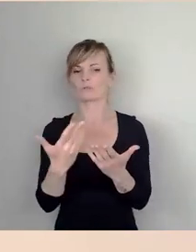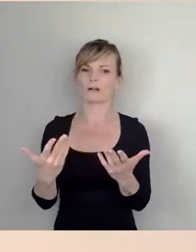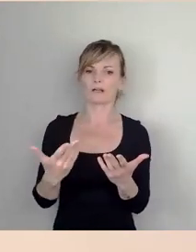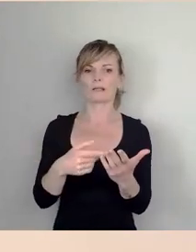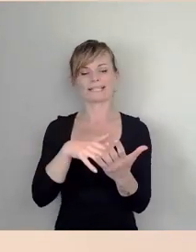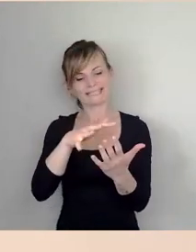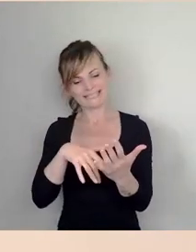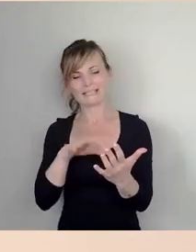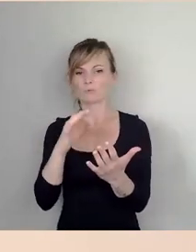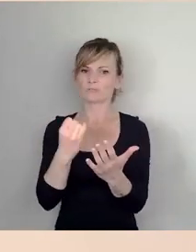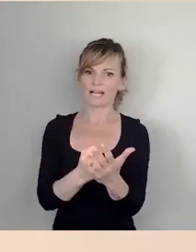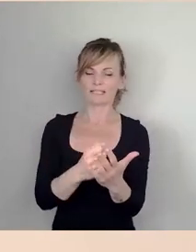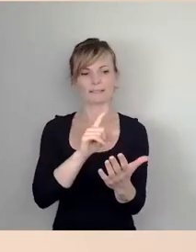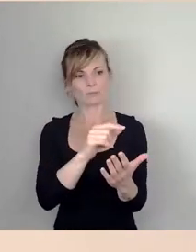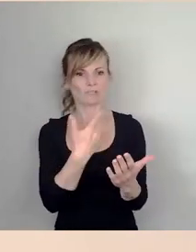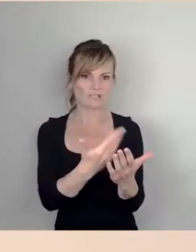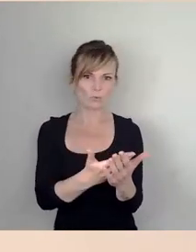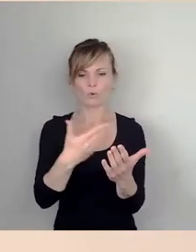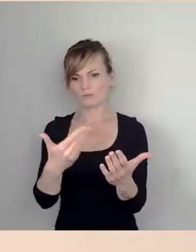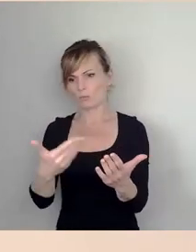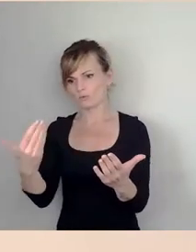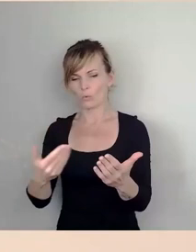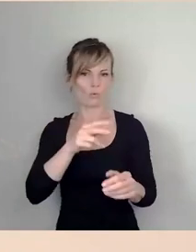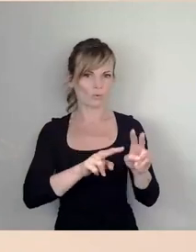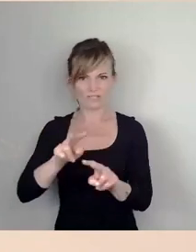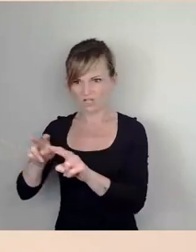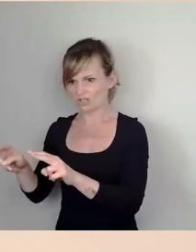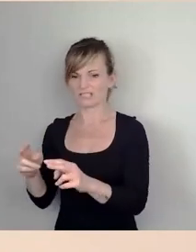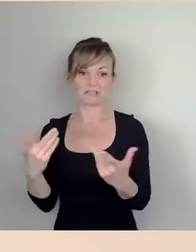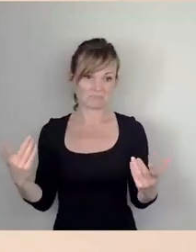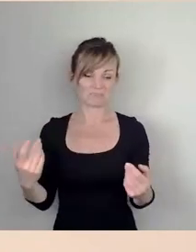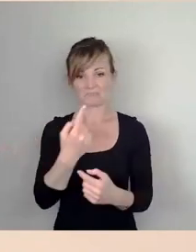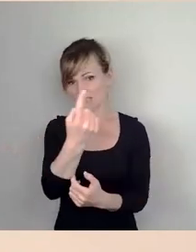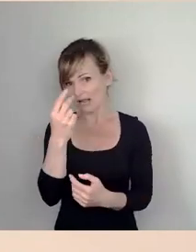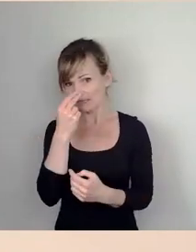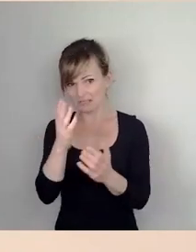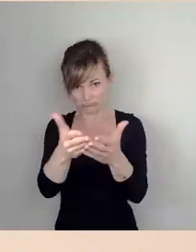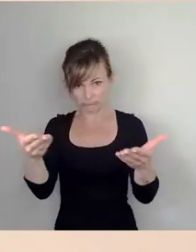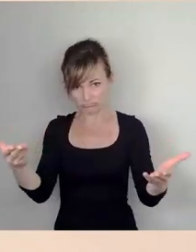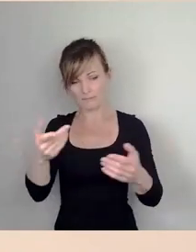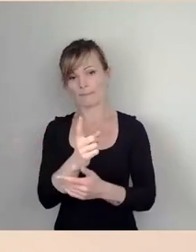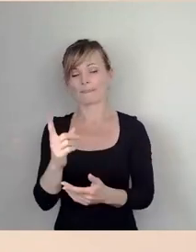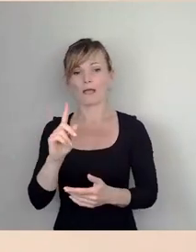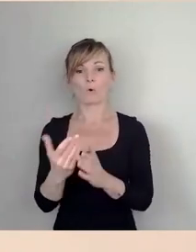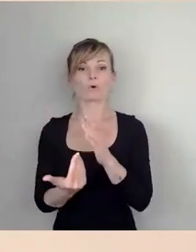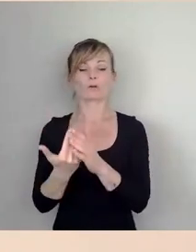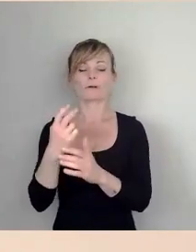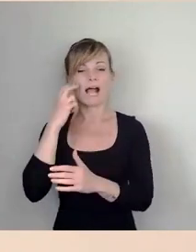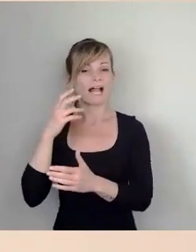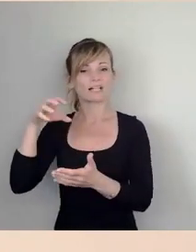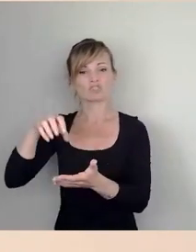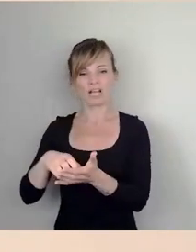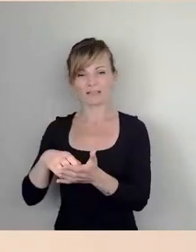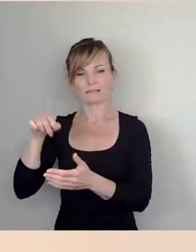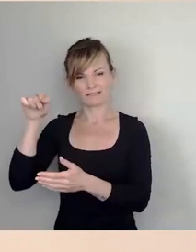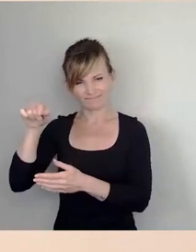aus dem Gutachten. Und jetzt obliegt es Ihnen, nachdem ja auch der Stadtbezirksbeirat Altstadt sich ja mehrfach mit